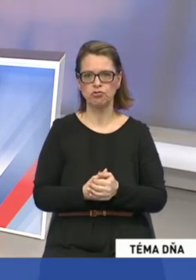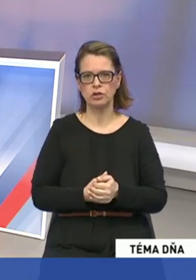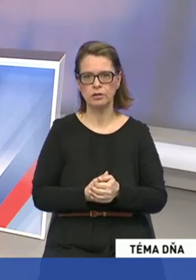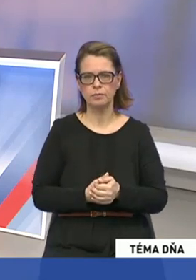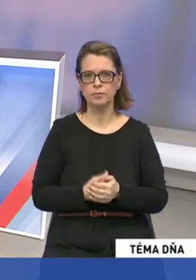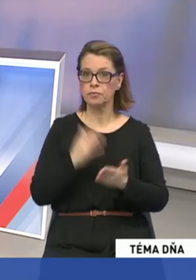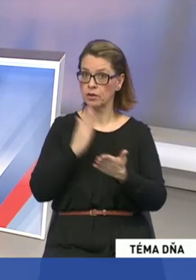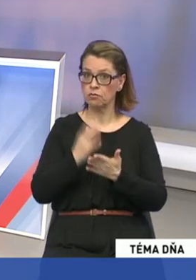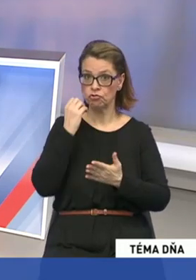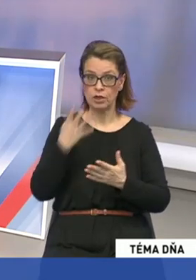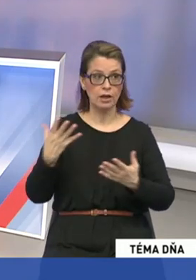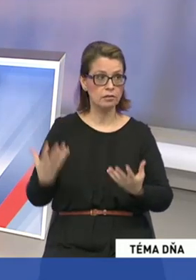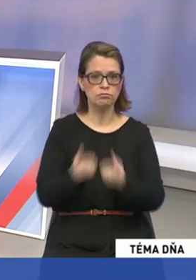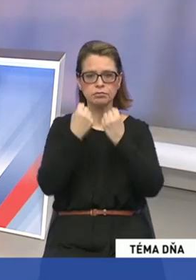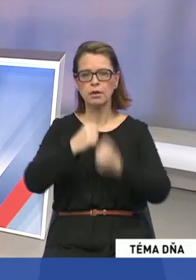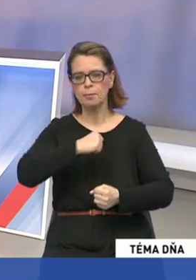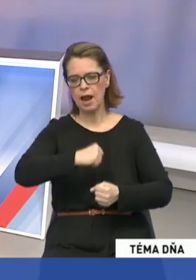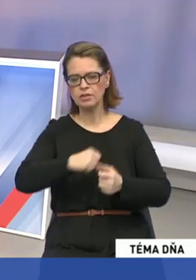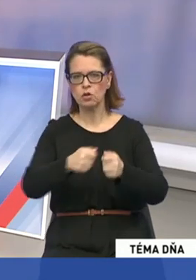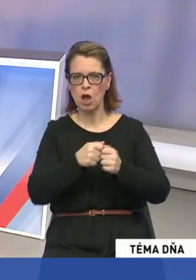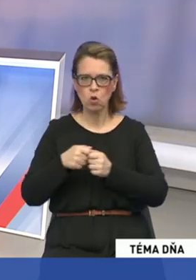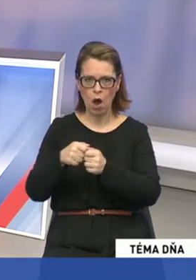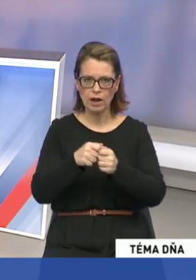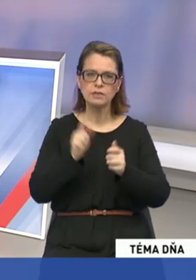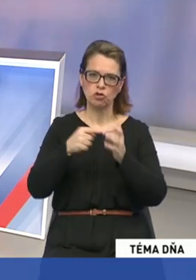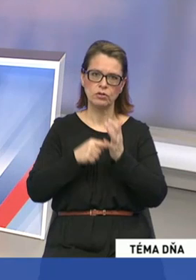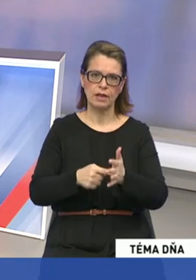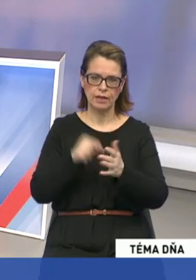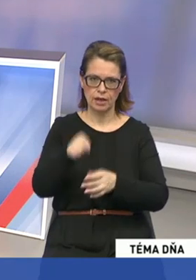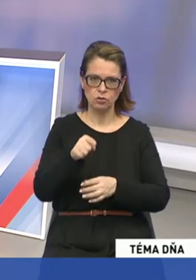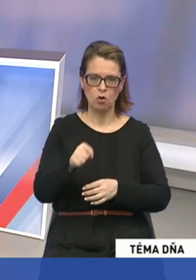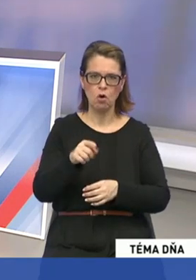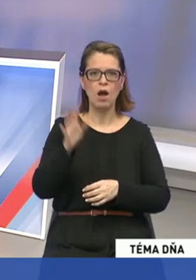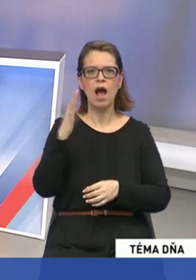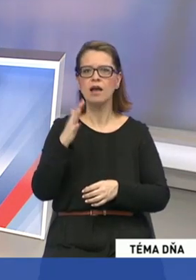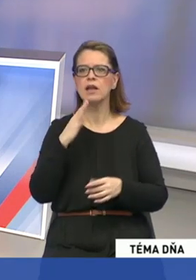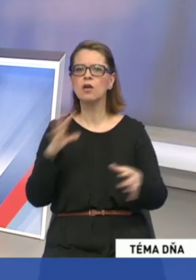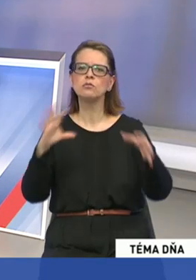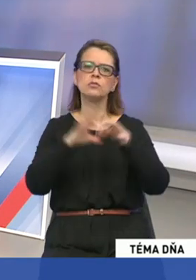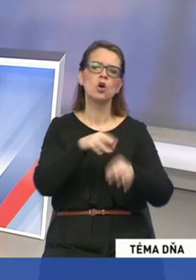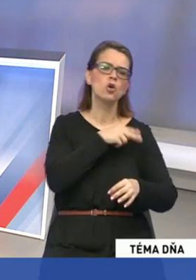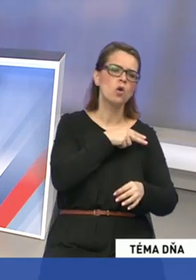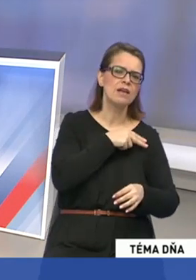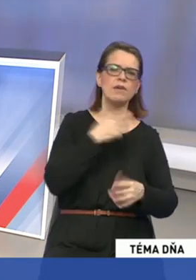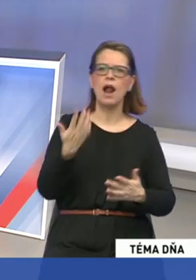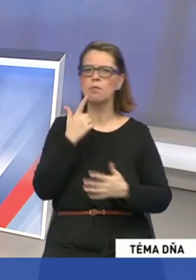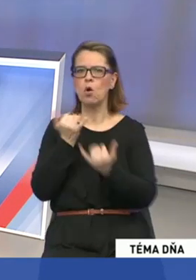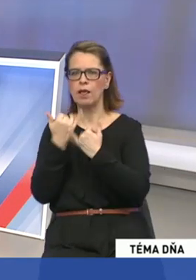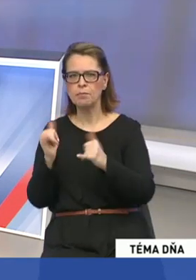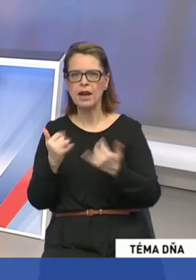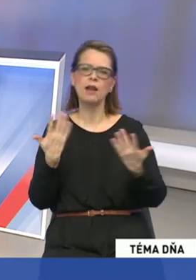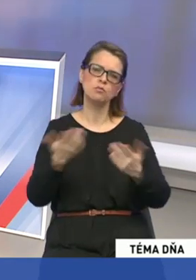vzniká nejaká pravicová koalícia, alebo teda koalícia na báze pravice, a nie na báze, povedzme, konzervativizmu, alebo liberalizmu, alebo